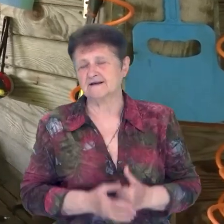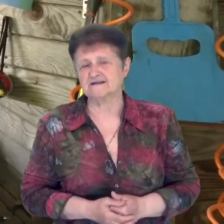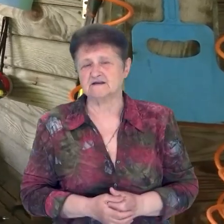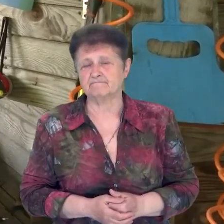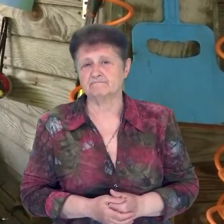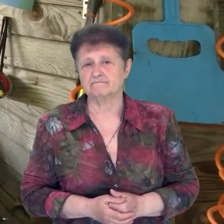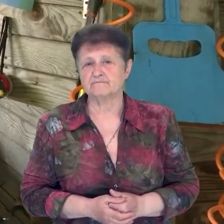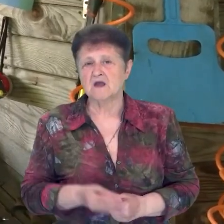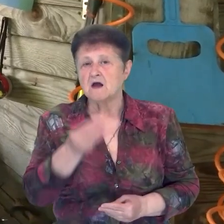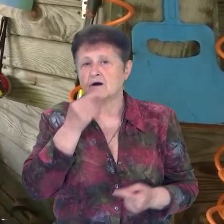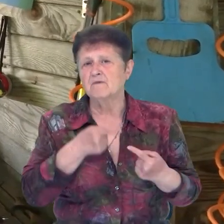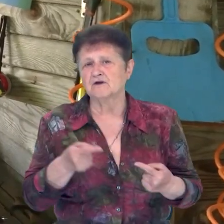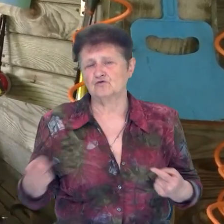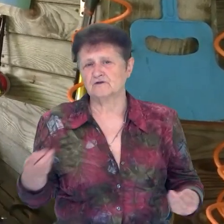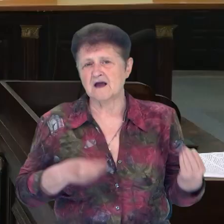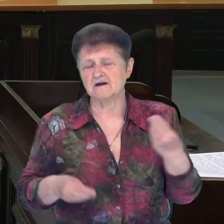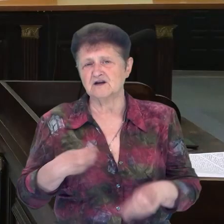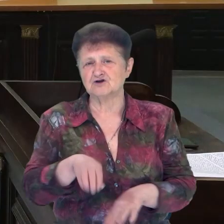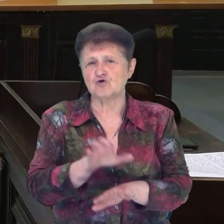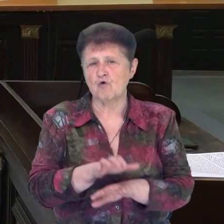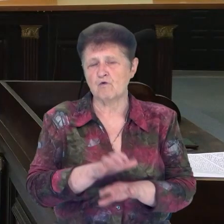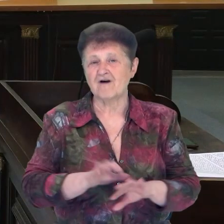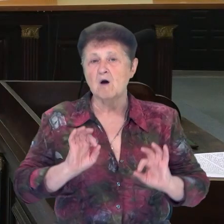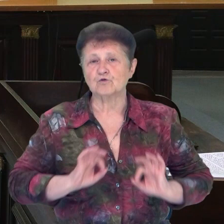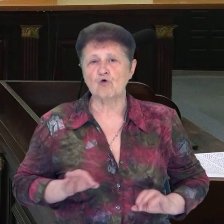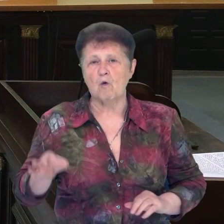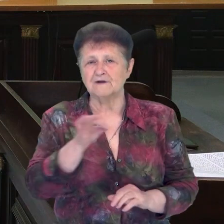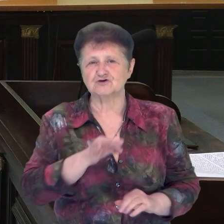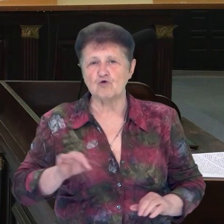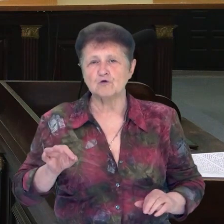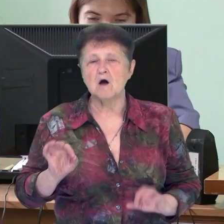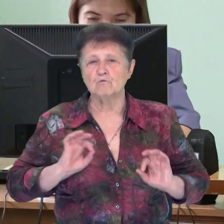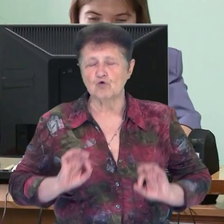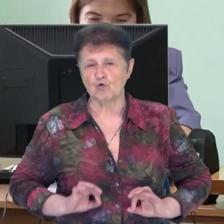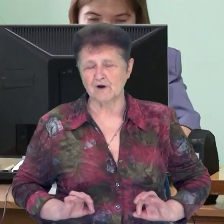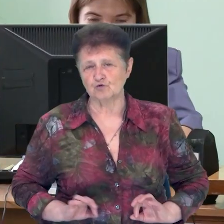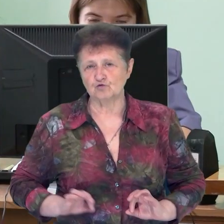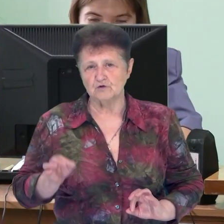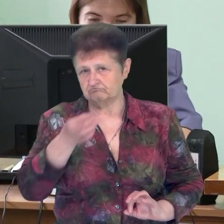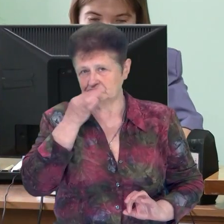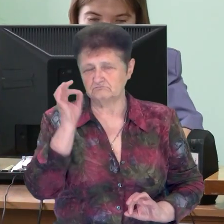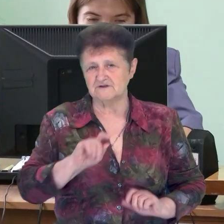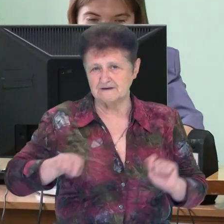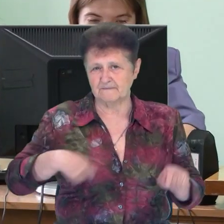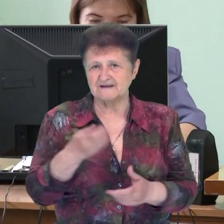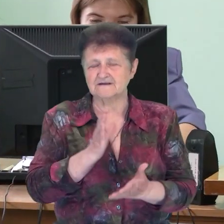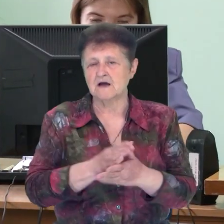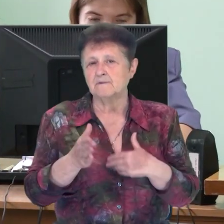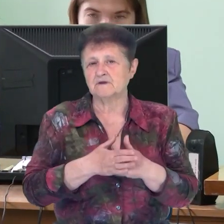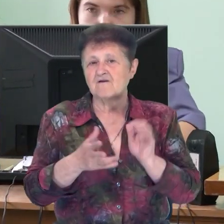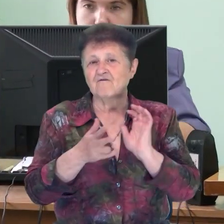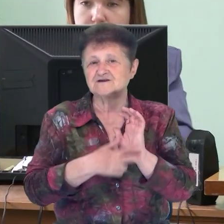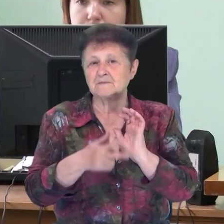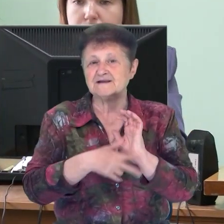продукти, одягну, обувь. Прокурор обласної прокуратури Ярослав Помас озвучив, що збитки складають близько